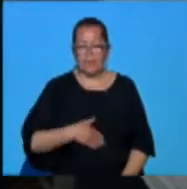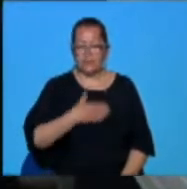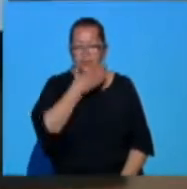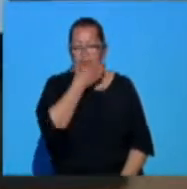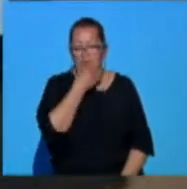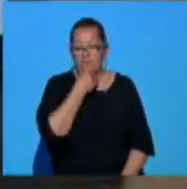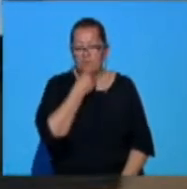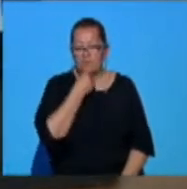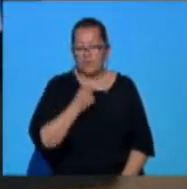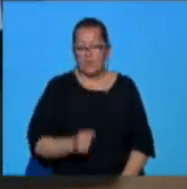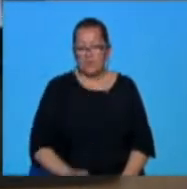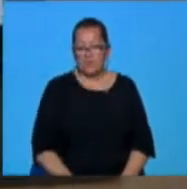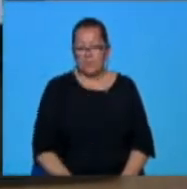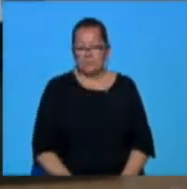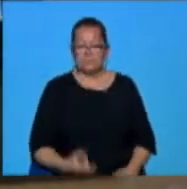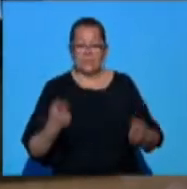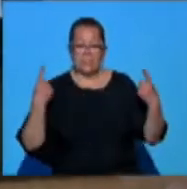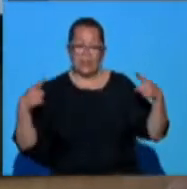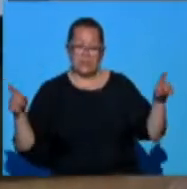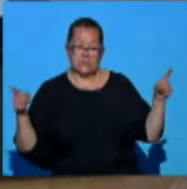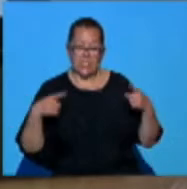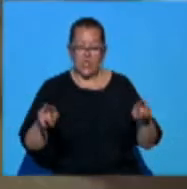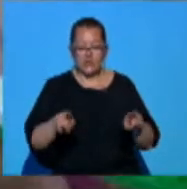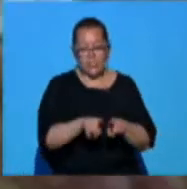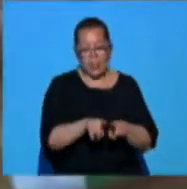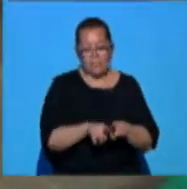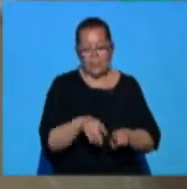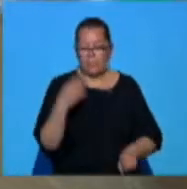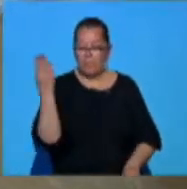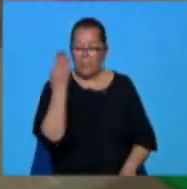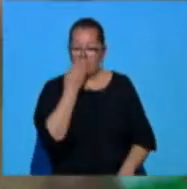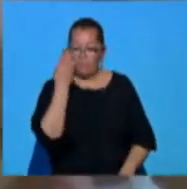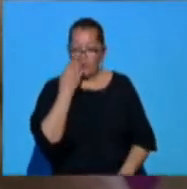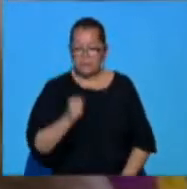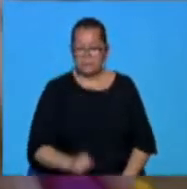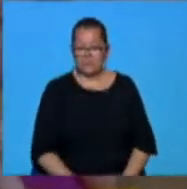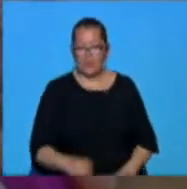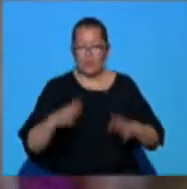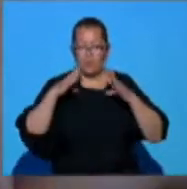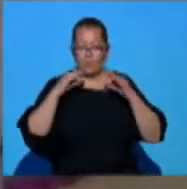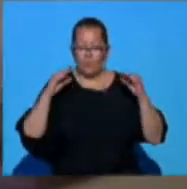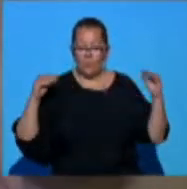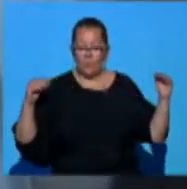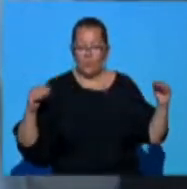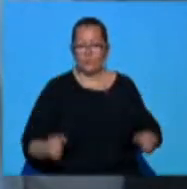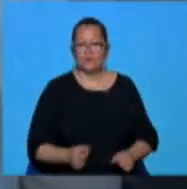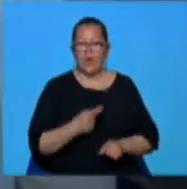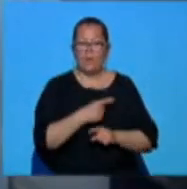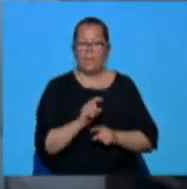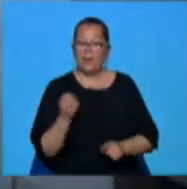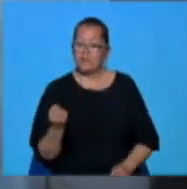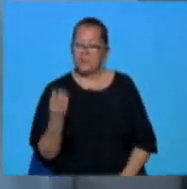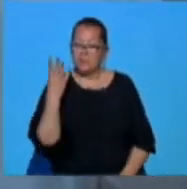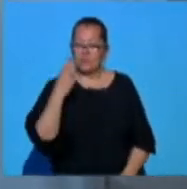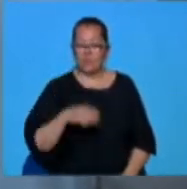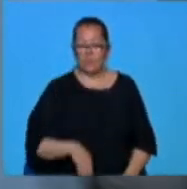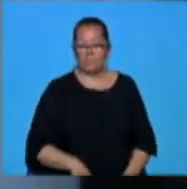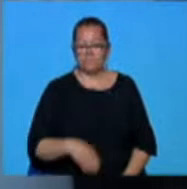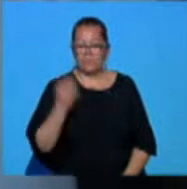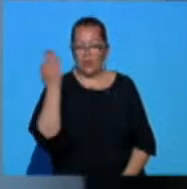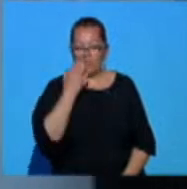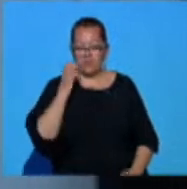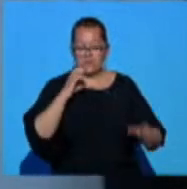deoarece noi ne putem distra și avem foarte multe abilități matematice. Învățăm din asta, învățăm să comunicăm,